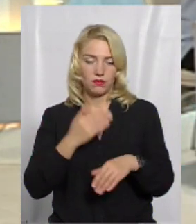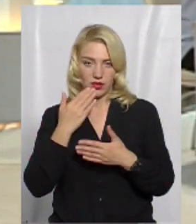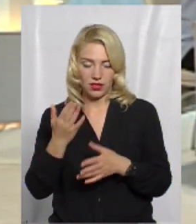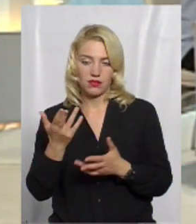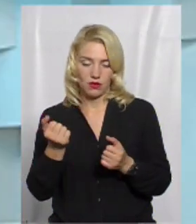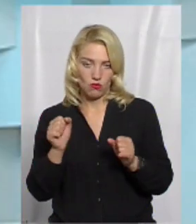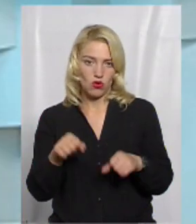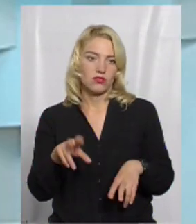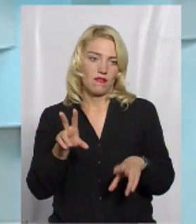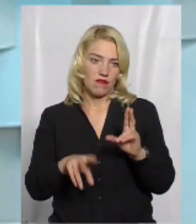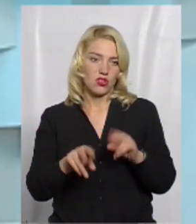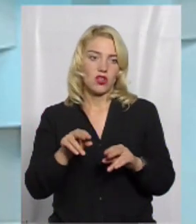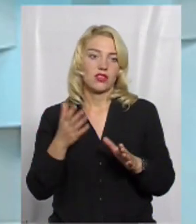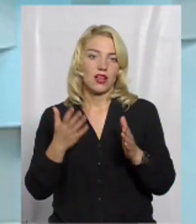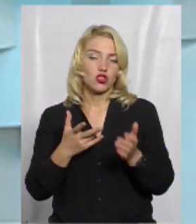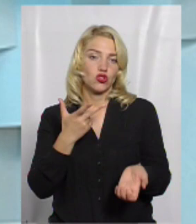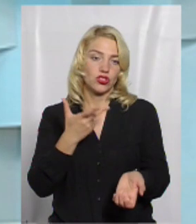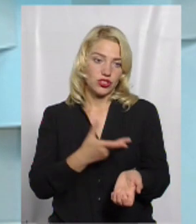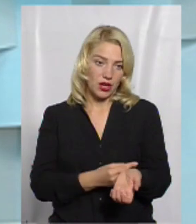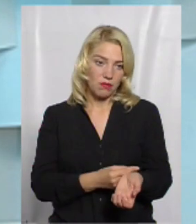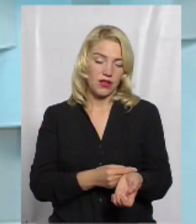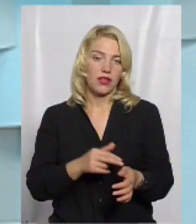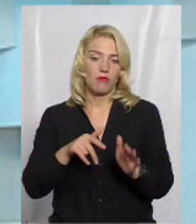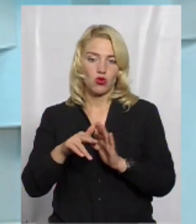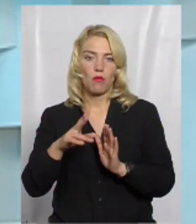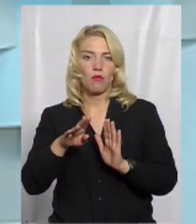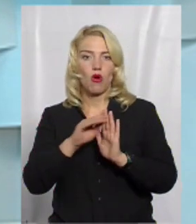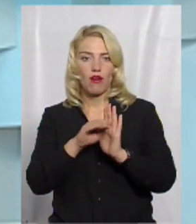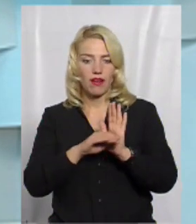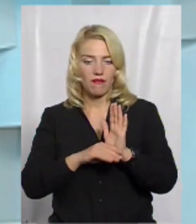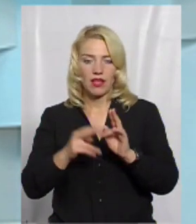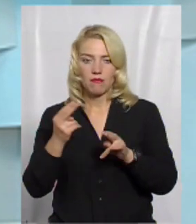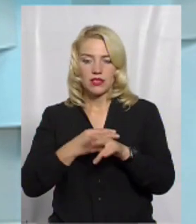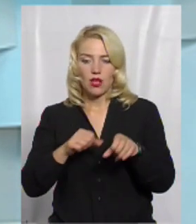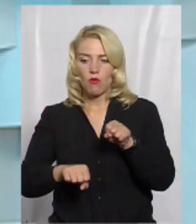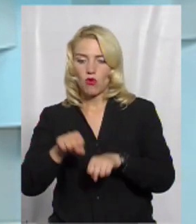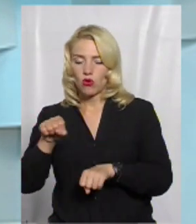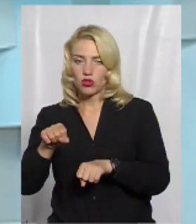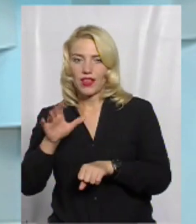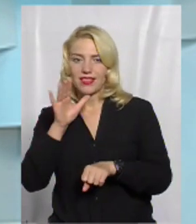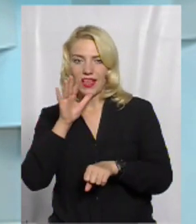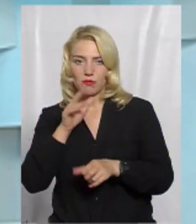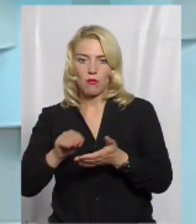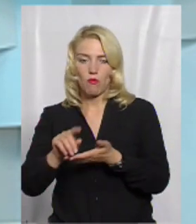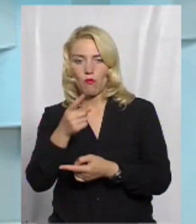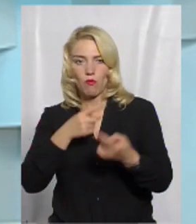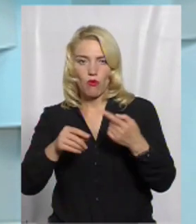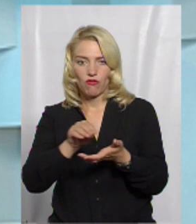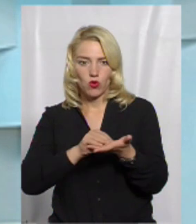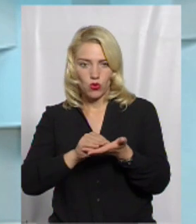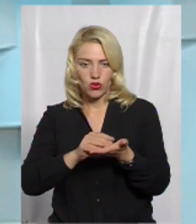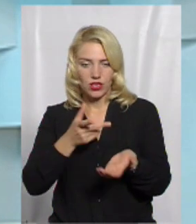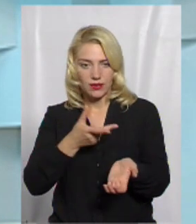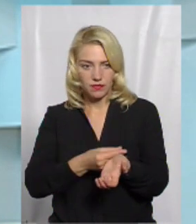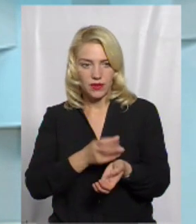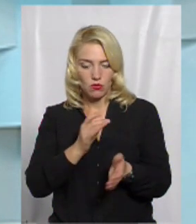Так, можна вважати. Якщо щеплення прийшло по графіку, без порушення термінів ревакцинації, і буде щеплюватись